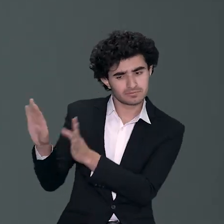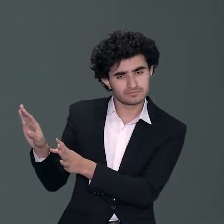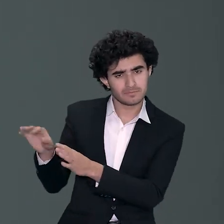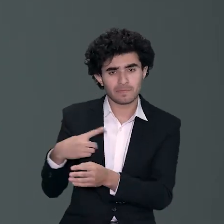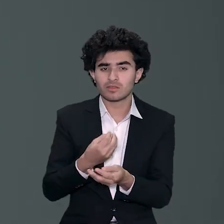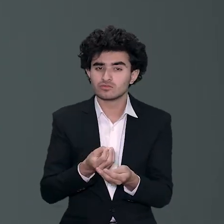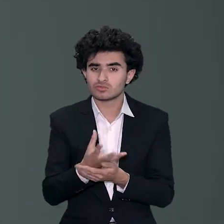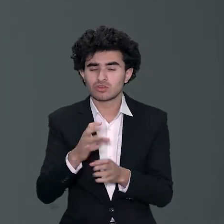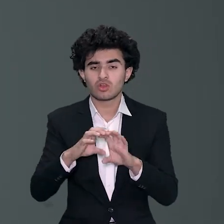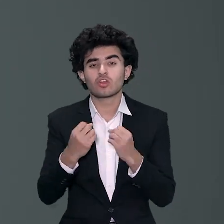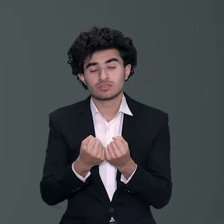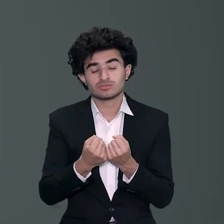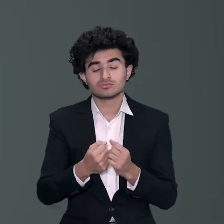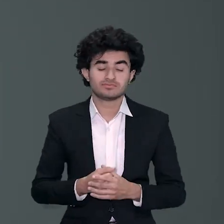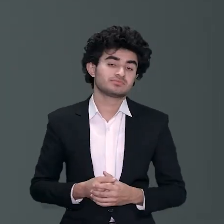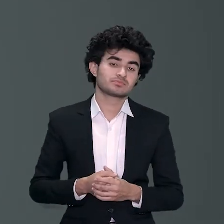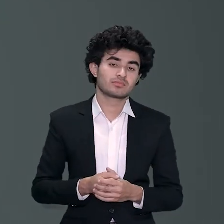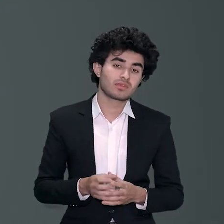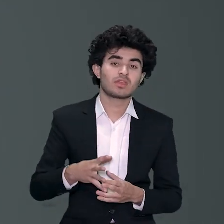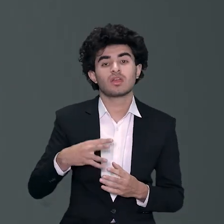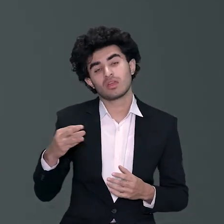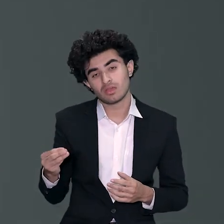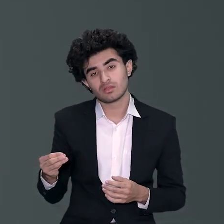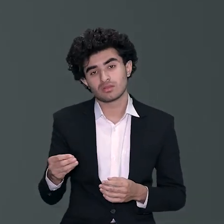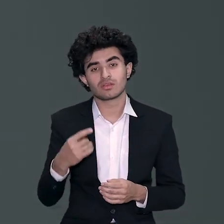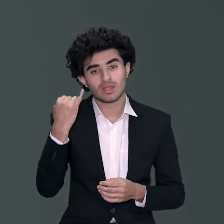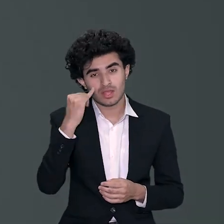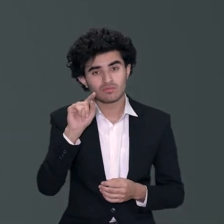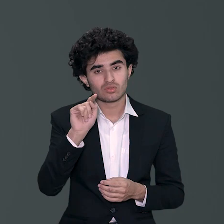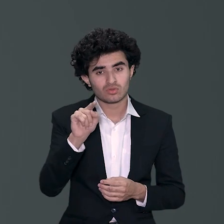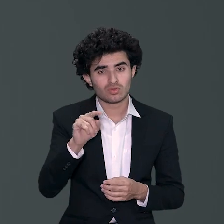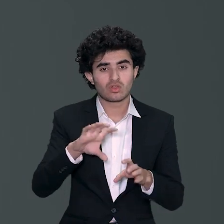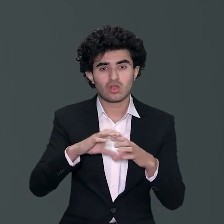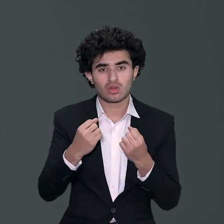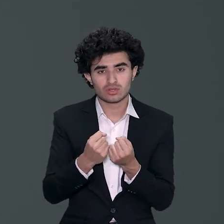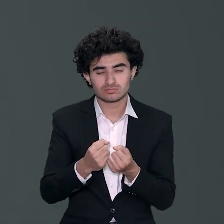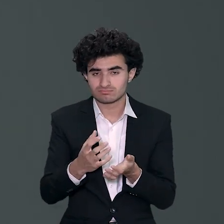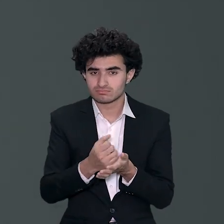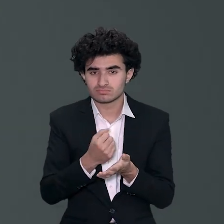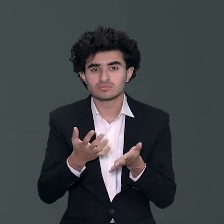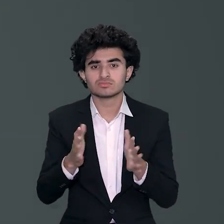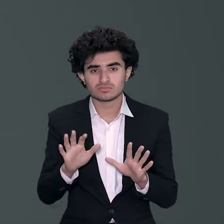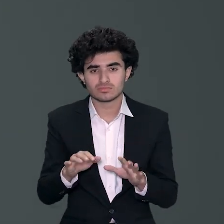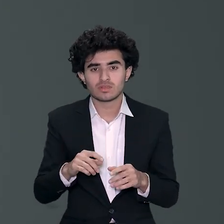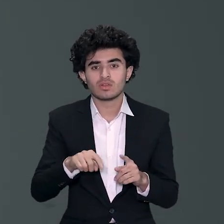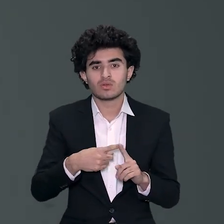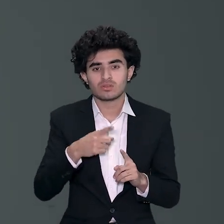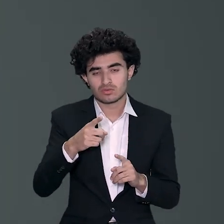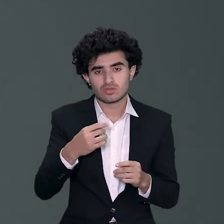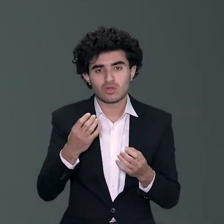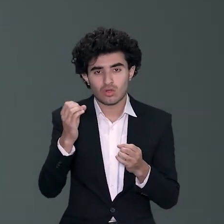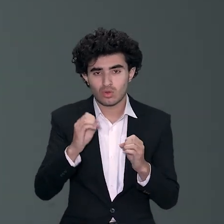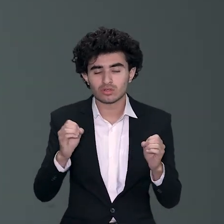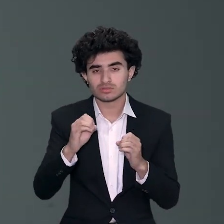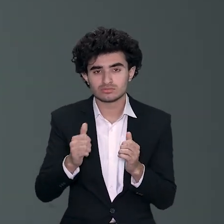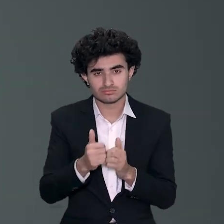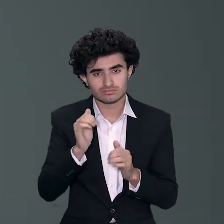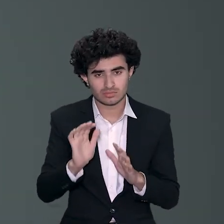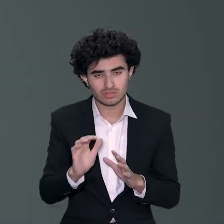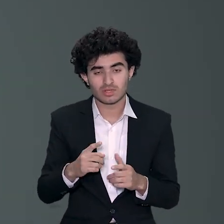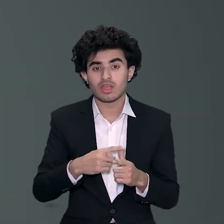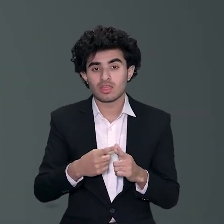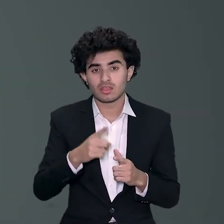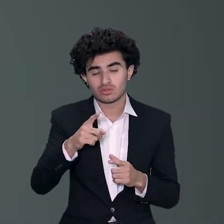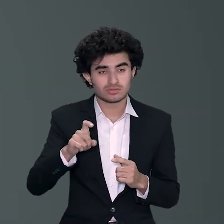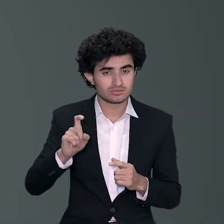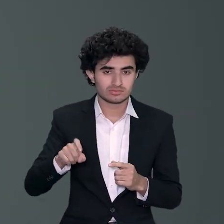سب کچھ ختم کر اس کمپنی پہ کام کریں گے اس کے علاوہ جب آپ کی کمپنی پہ